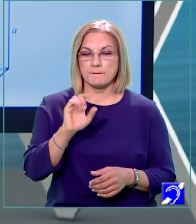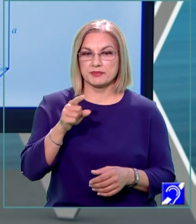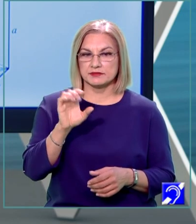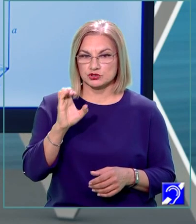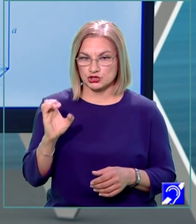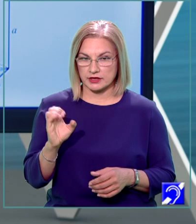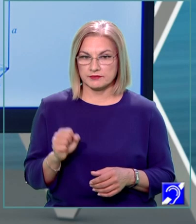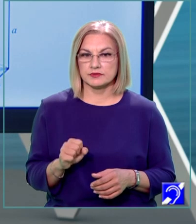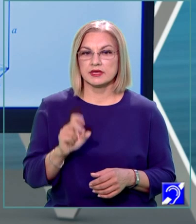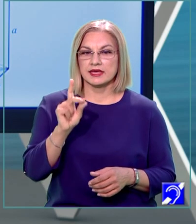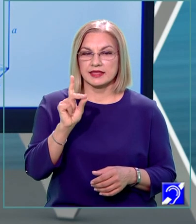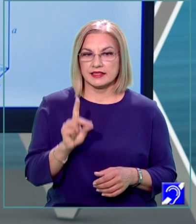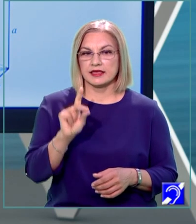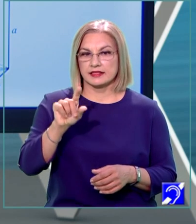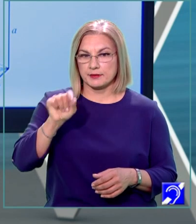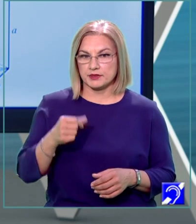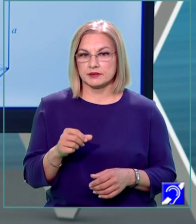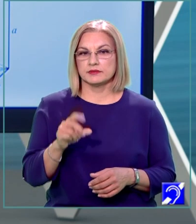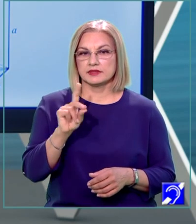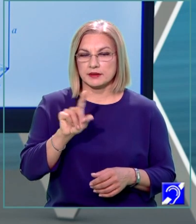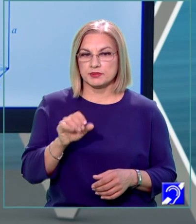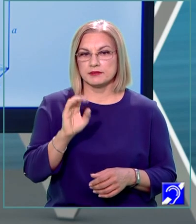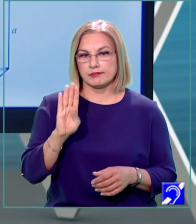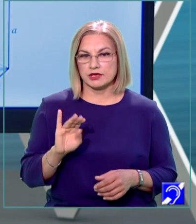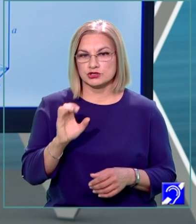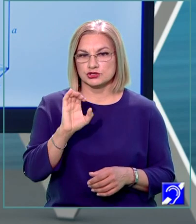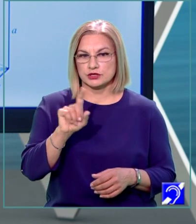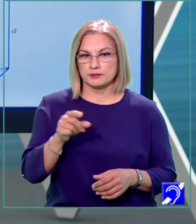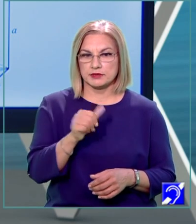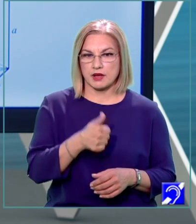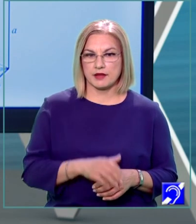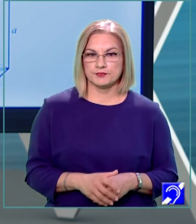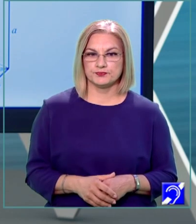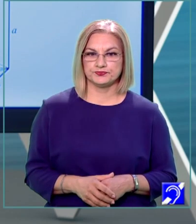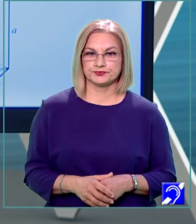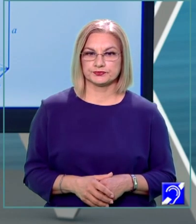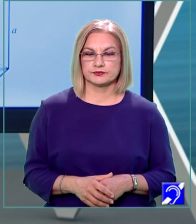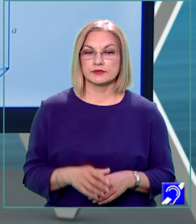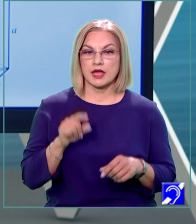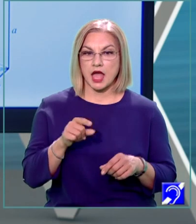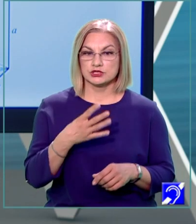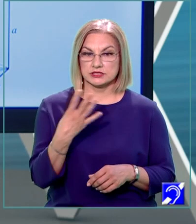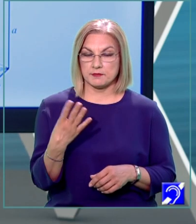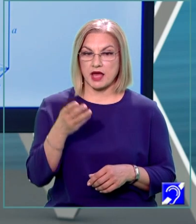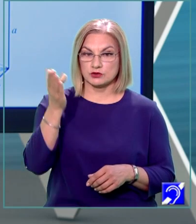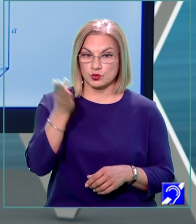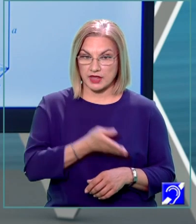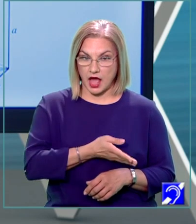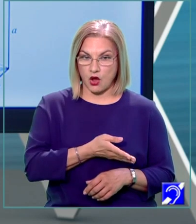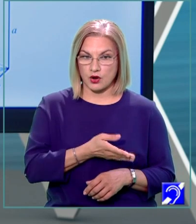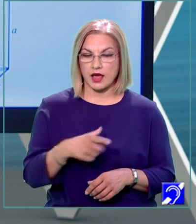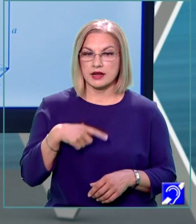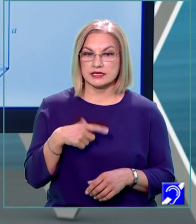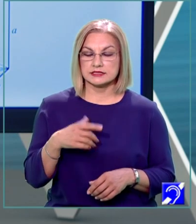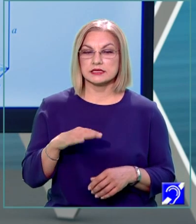D'B', D'B' și C'A'. Aceste 4 diagonale sunt